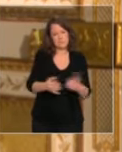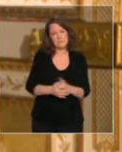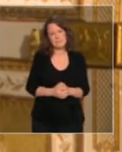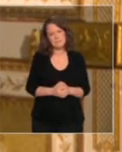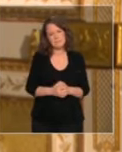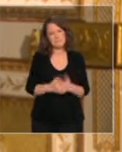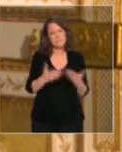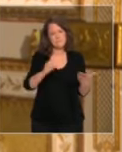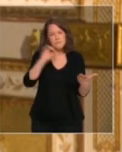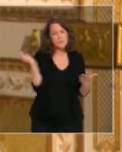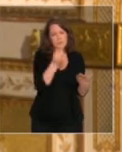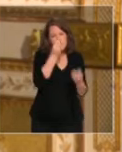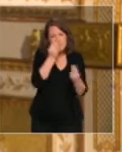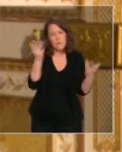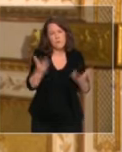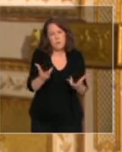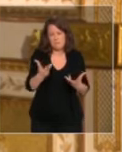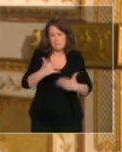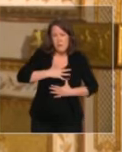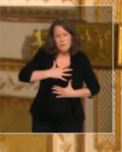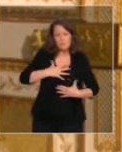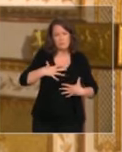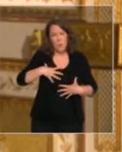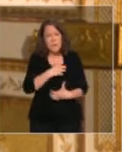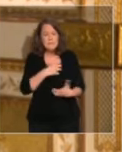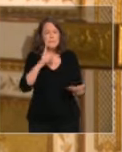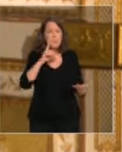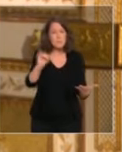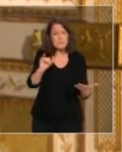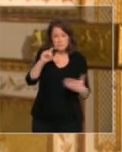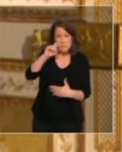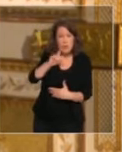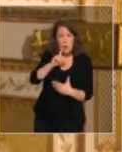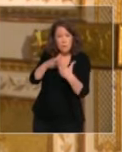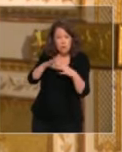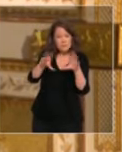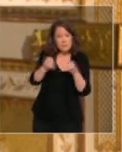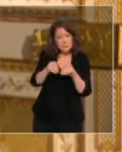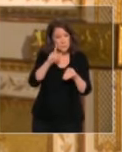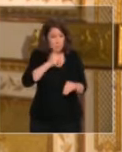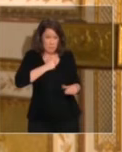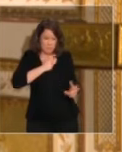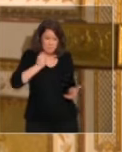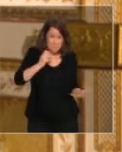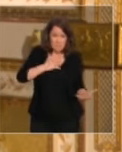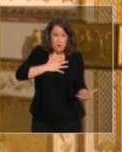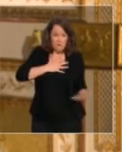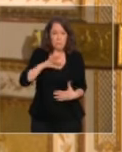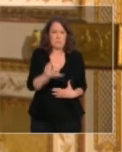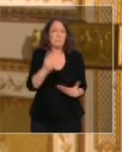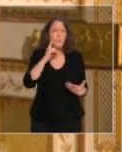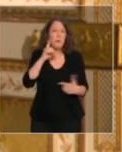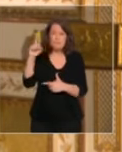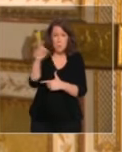tous en ce moment la peur, l'angoisse pour nos parents, pour nous-mêmes, face à ce virus redoutable,